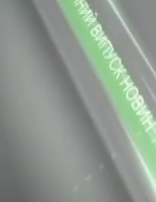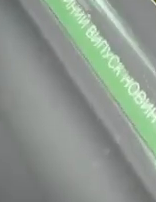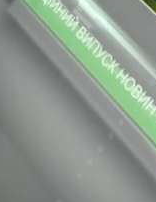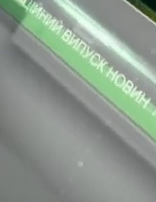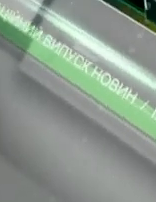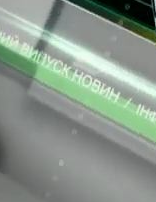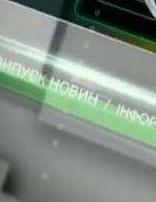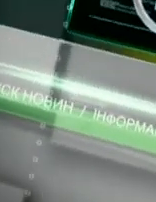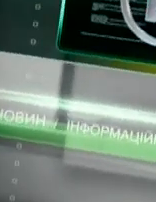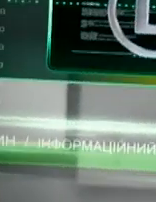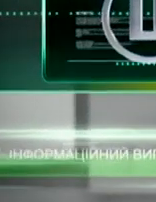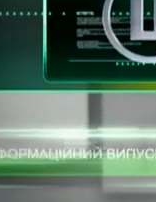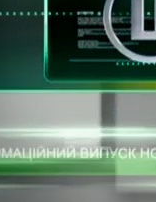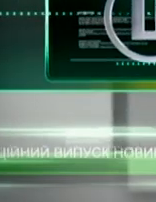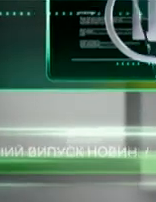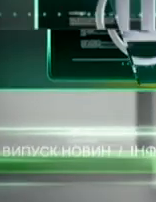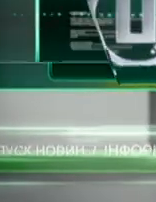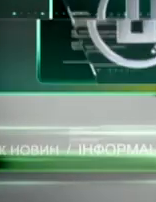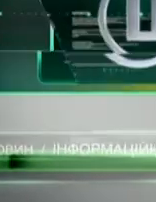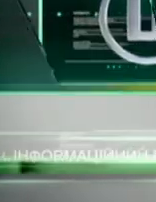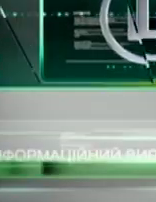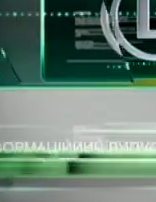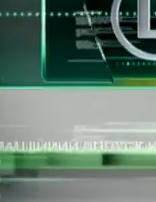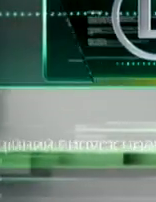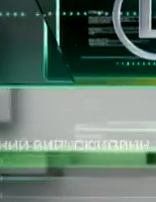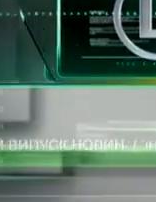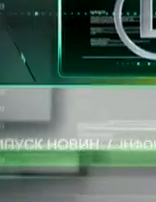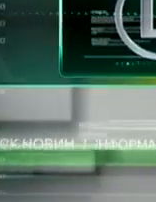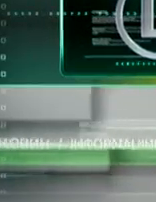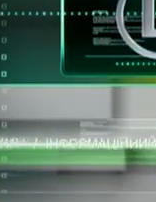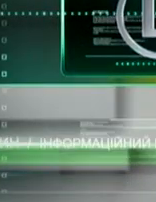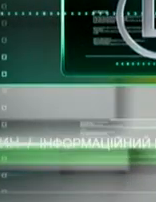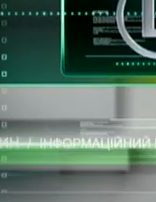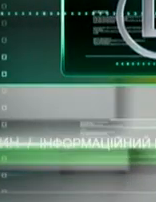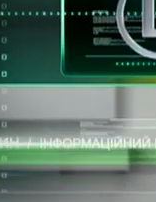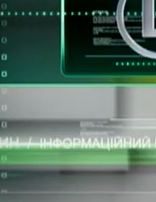Дем'ян Цегольник